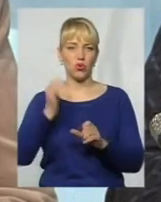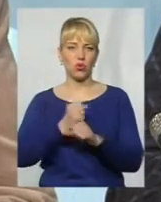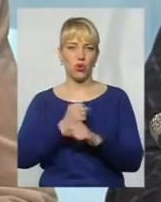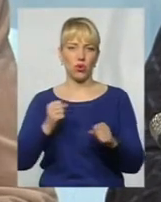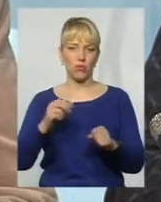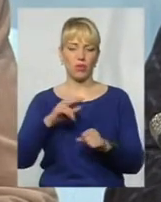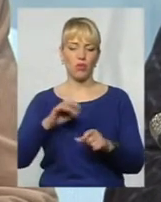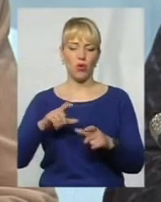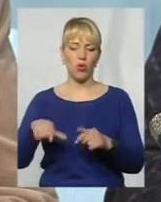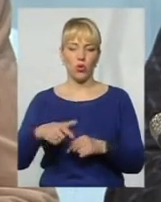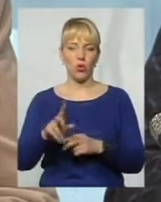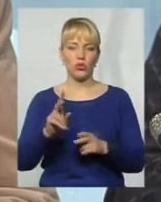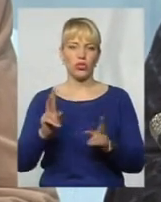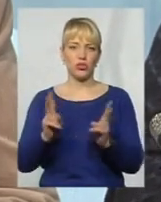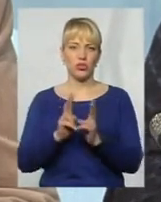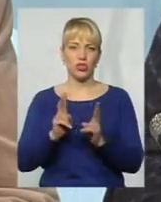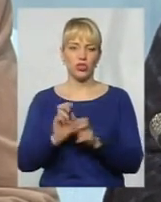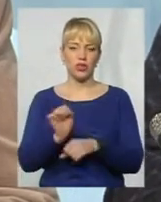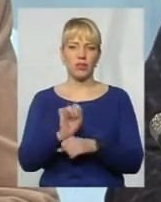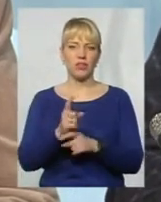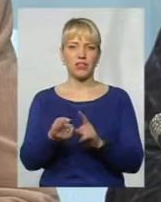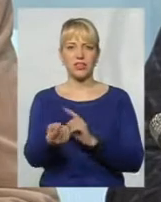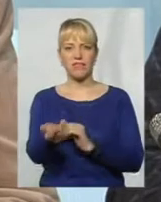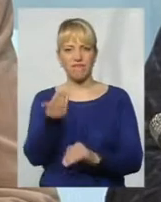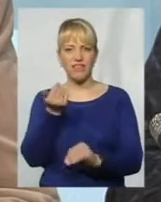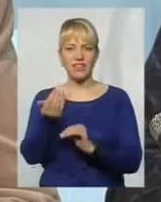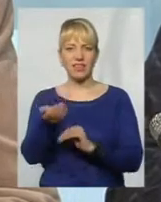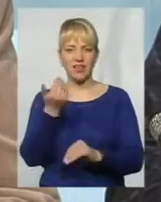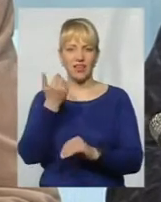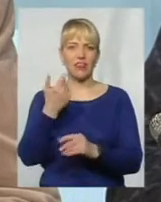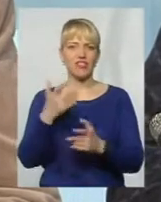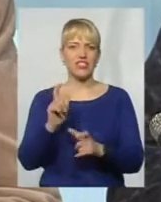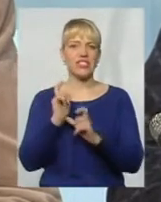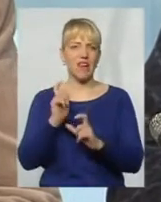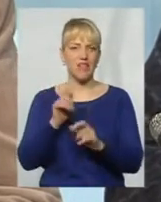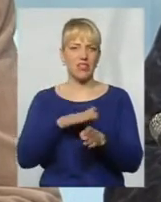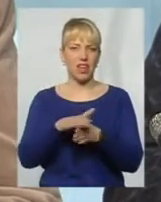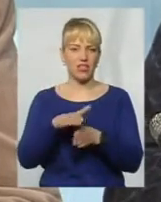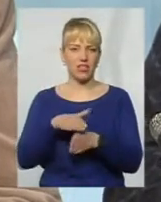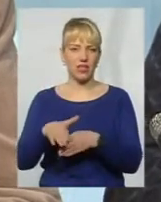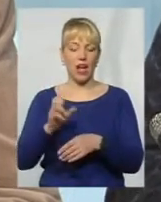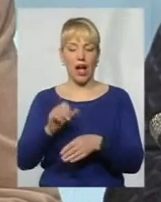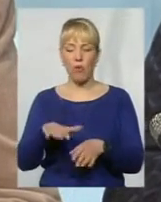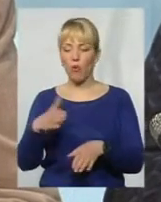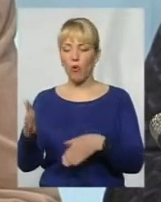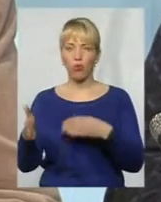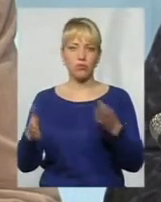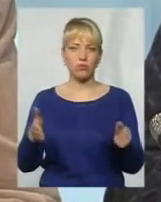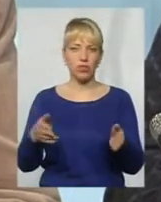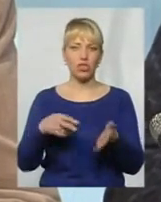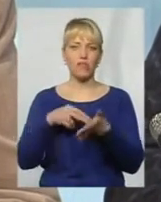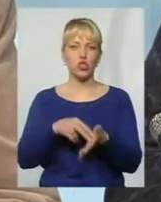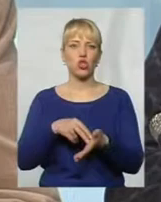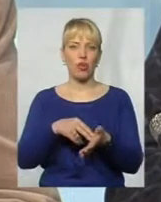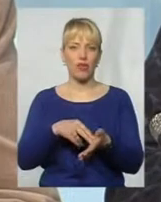дорозі зустрічали вже машини, які йшли звідти, завантажені, а по узбічах стояв транспорт